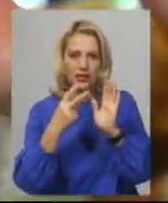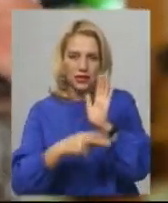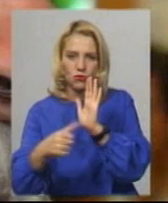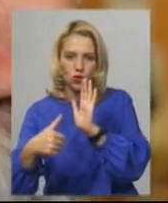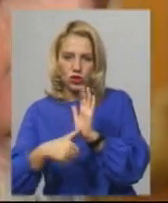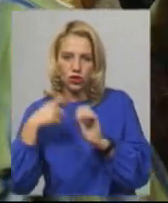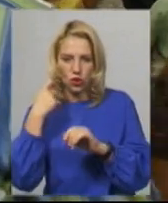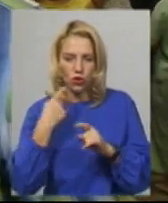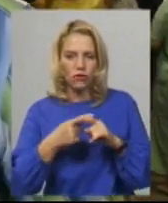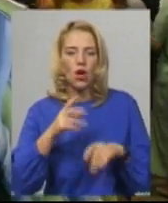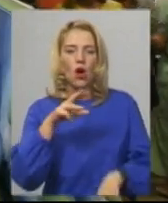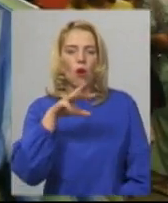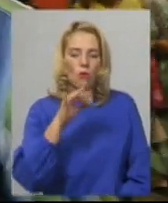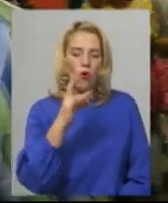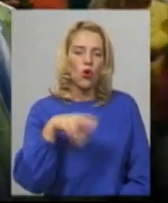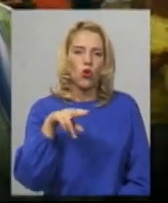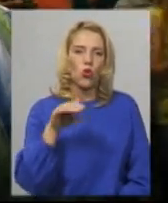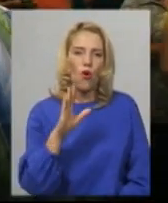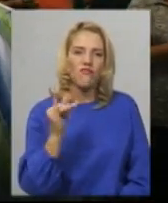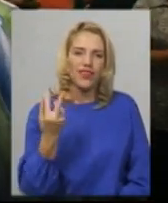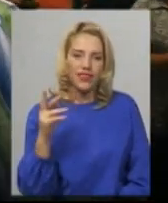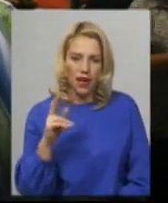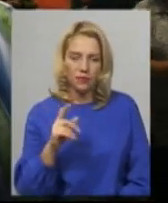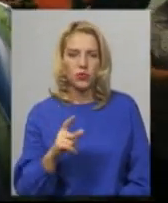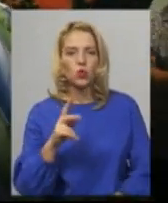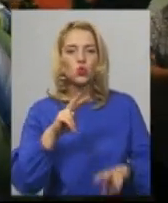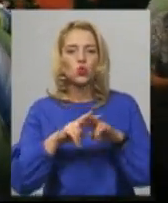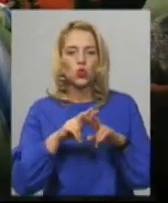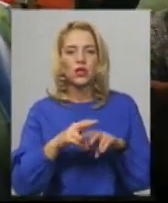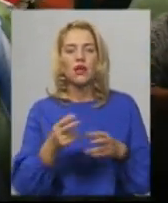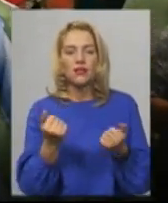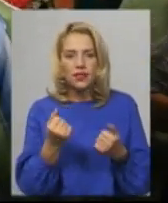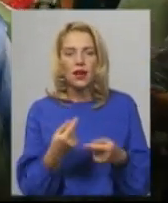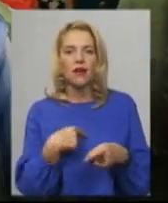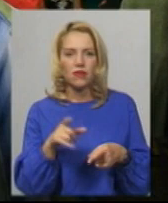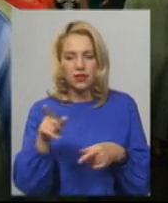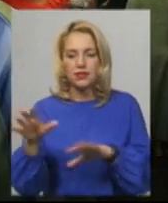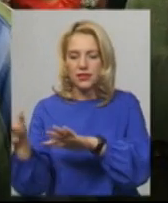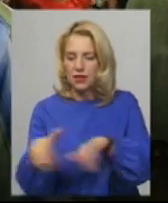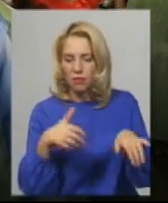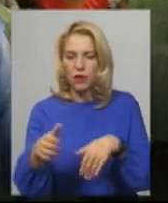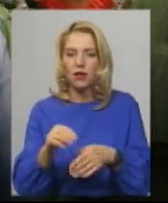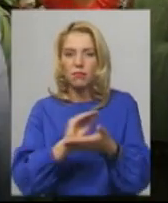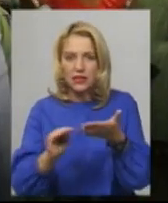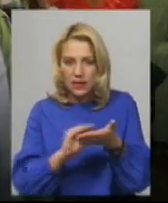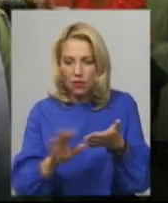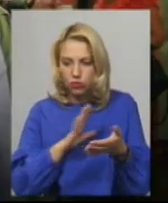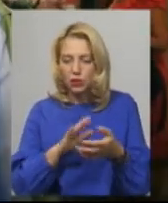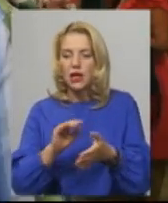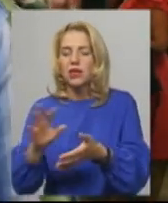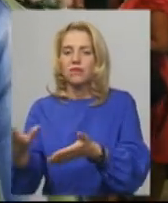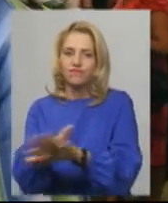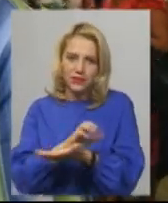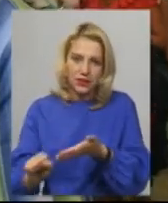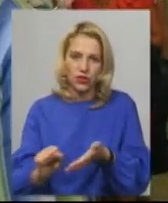у зоні у Мордовії. Так, він писав вірші, їх забирали і знищували, і знищували. Так що єдине джерело було,